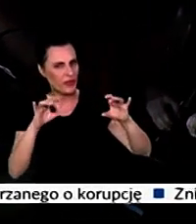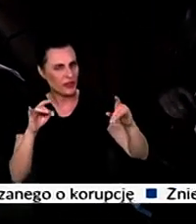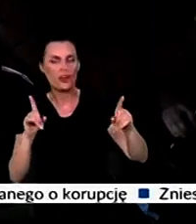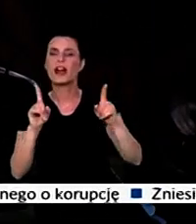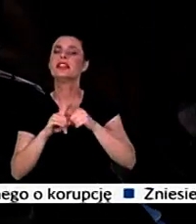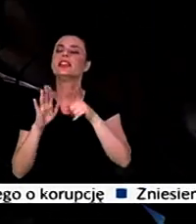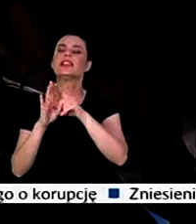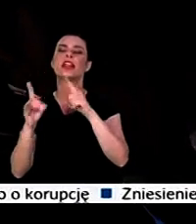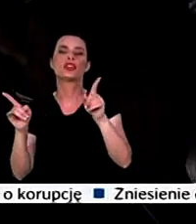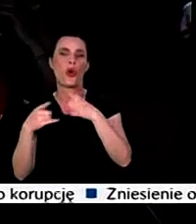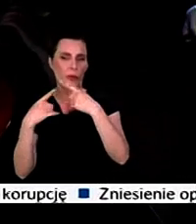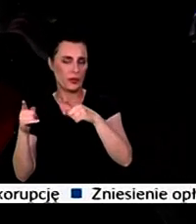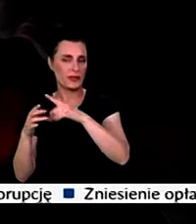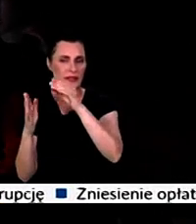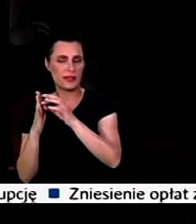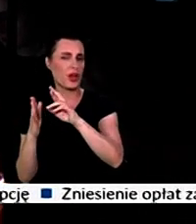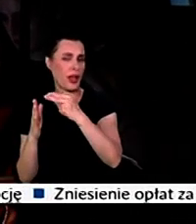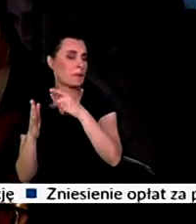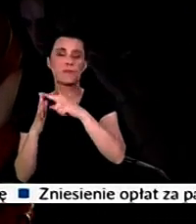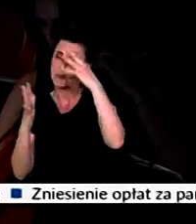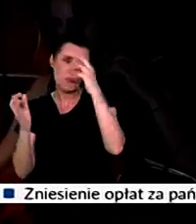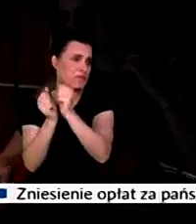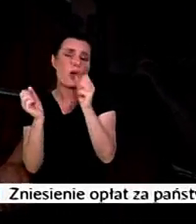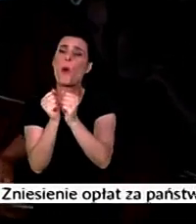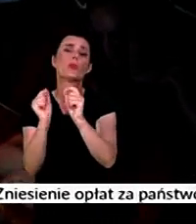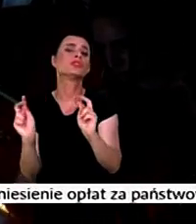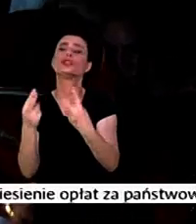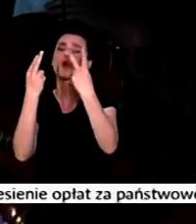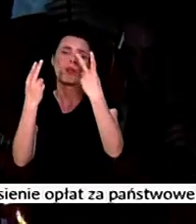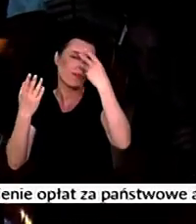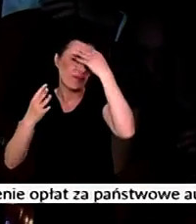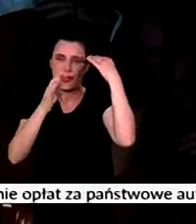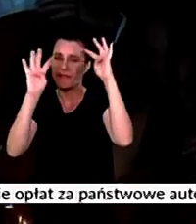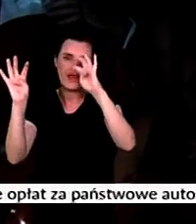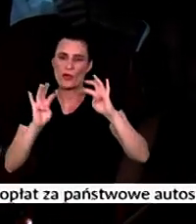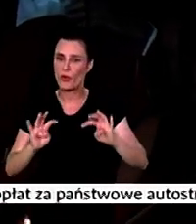kompozycje, które nie zawsze wiadomo skąd tak naprawdę się biorą.